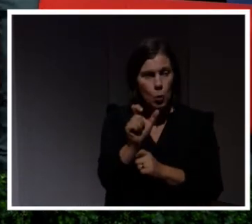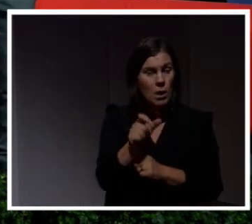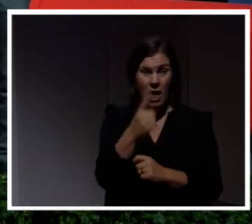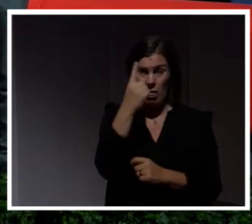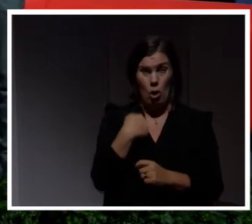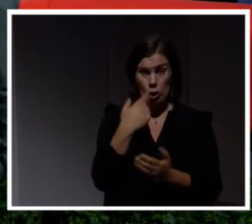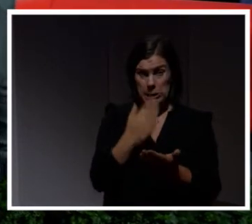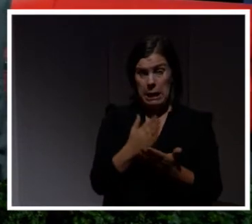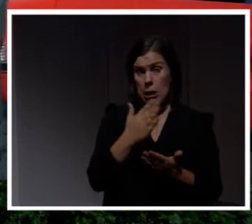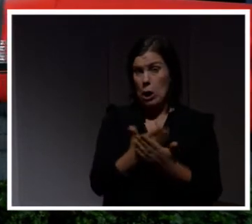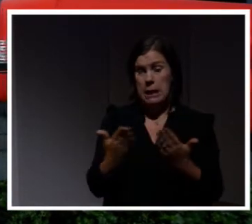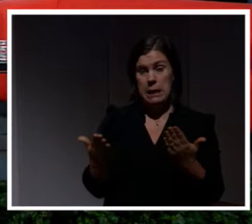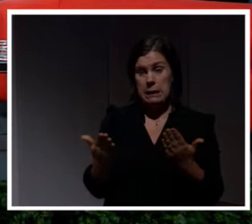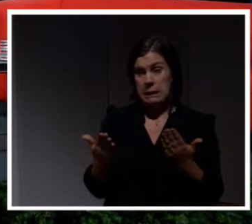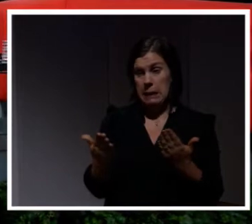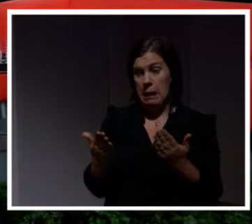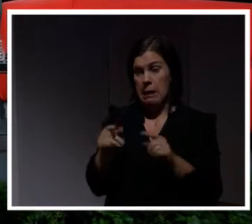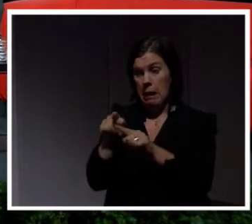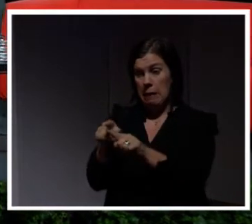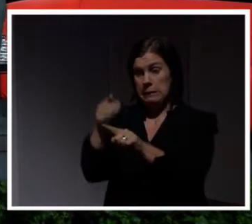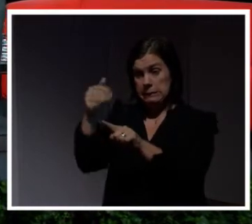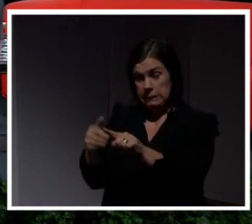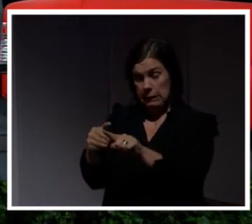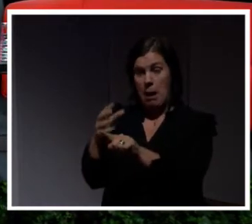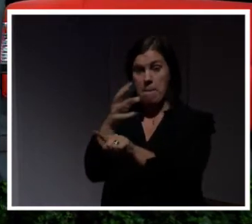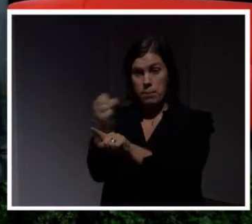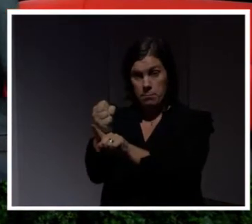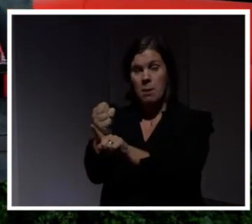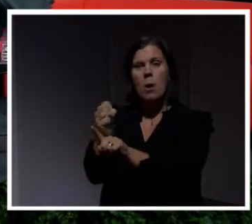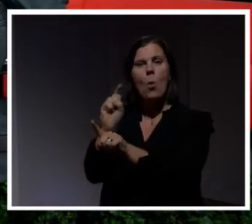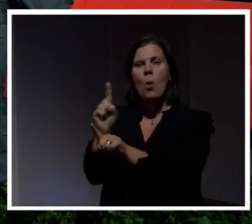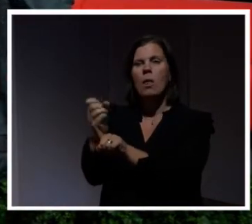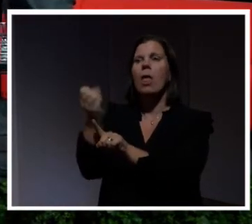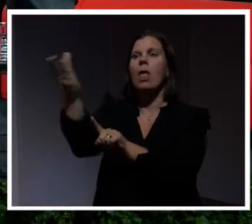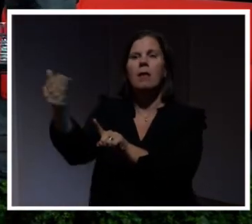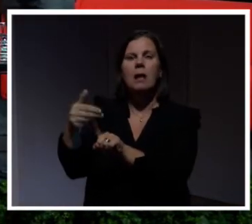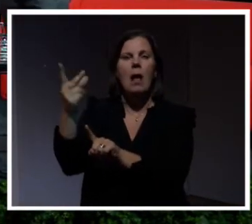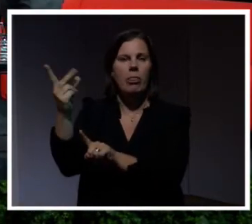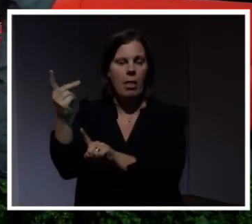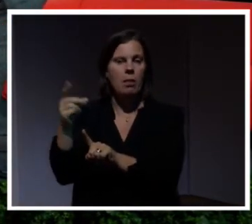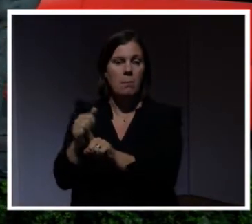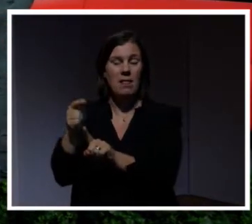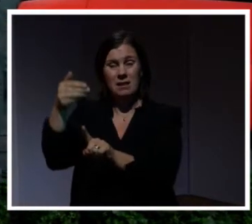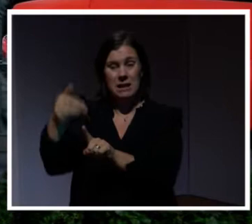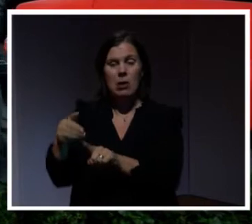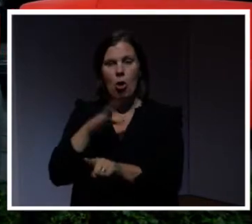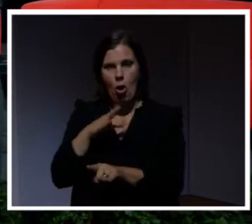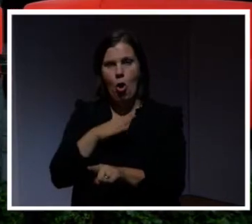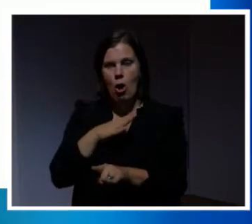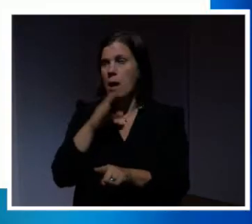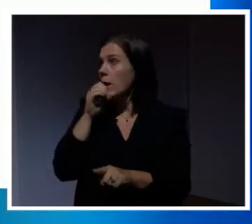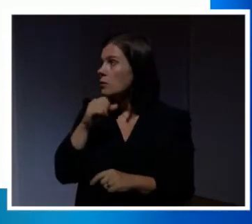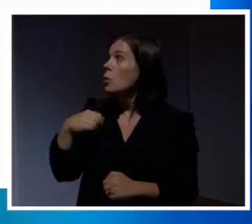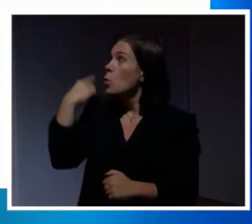säkerställer är att jag inte läcker lösenorden till någon annan än den som har lagt upp nätfiskesajten. Så, kom ihåg. Kontrollera